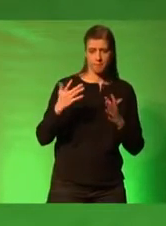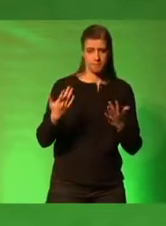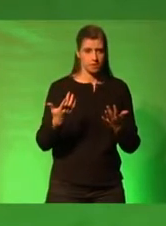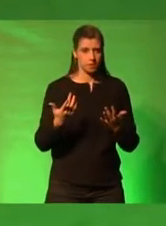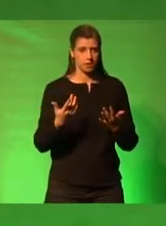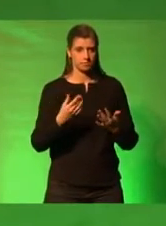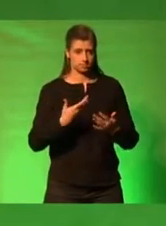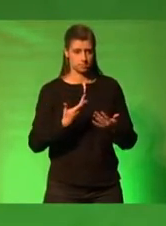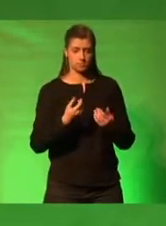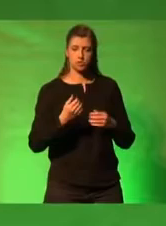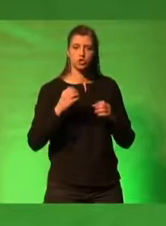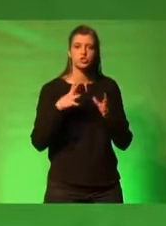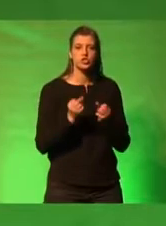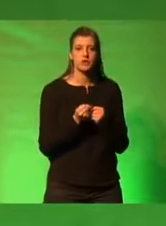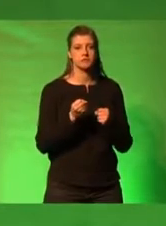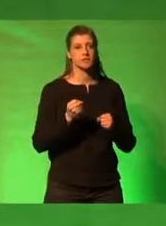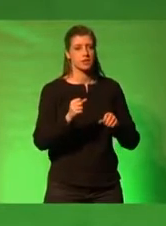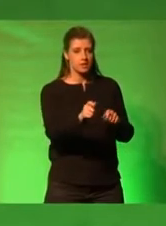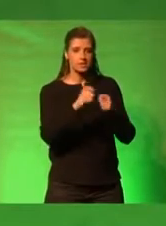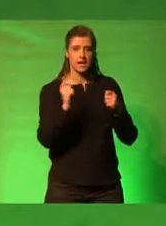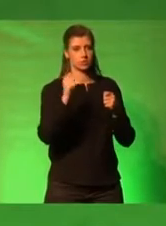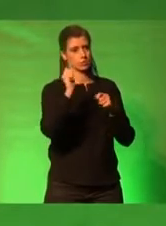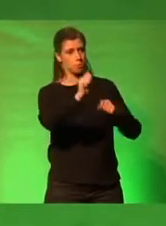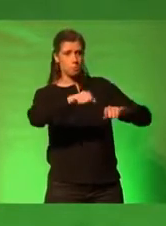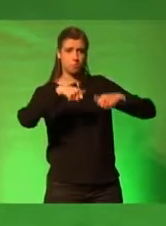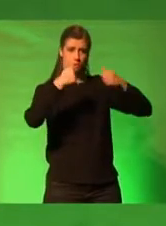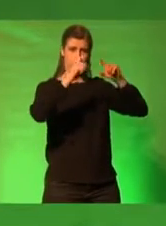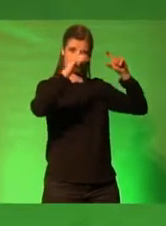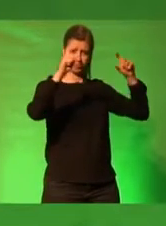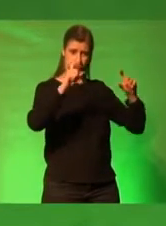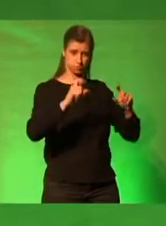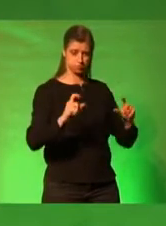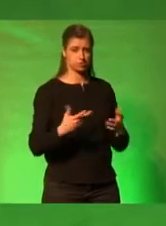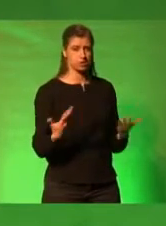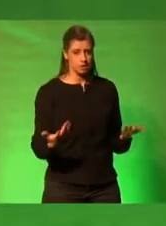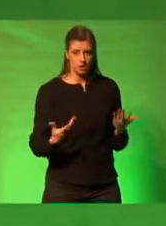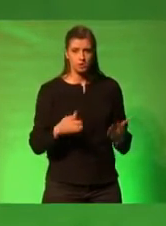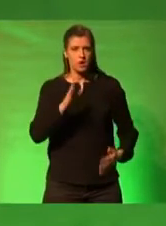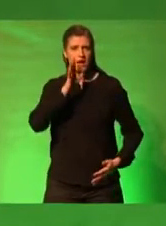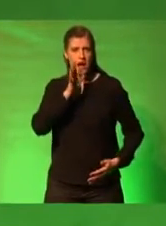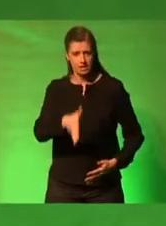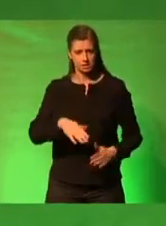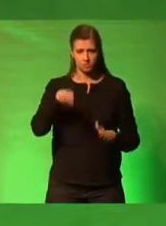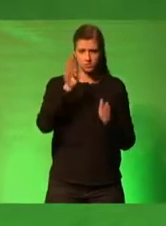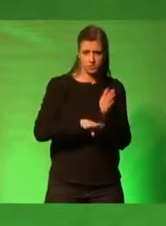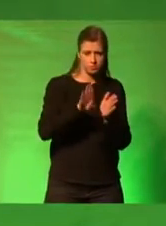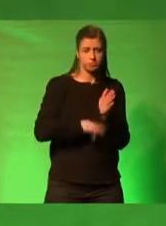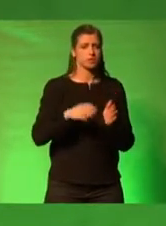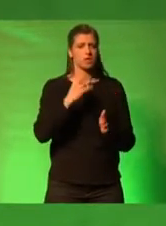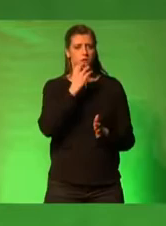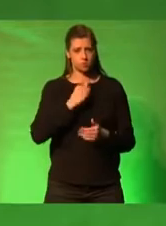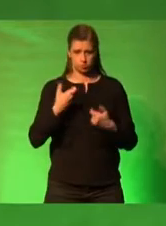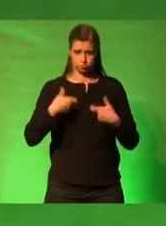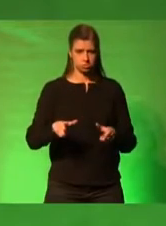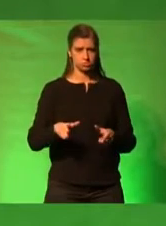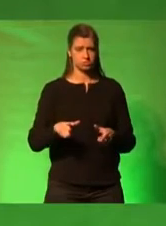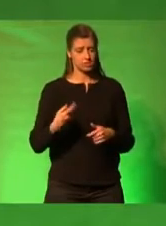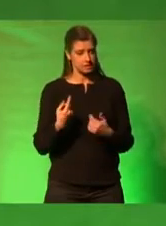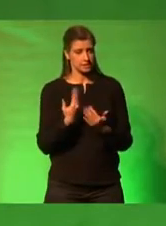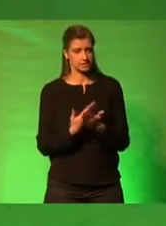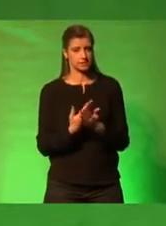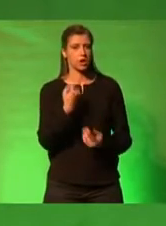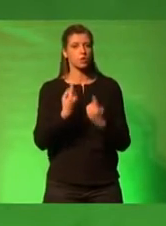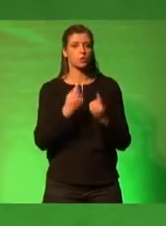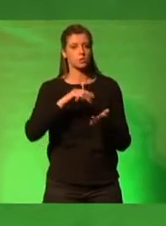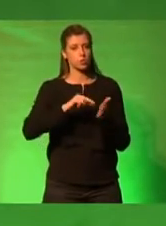in die Headlines. Und da gilt es, rote Linien zu ziehen. Und dem Hass und der Verachtung setzen wir unsere grüne Politik für